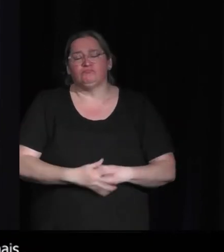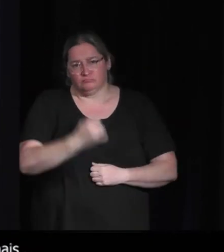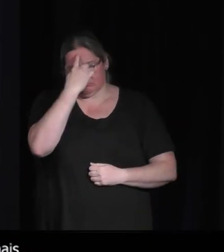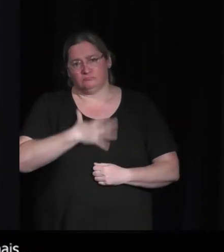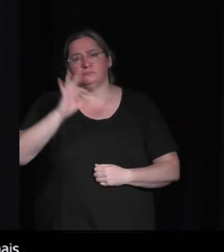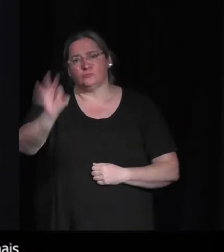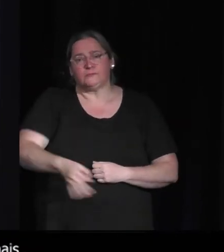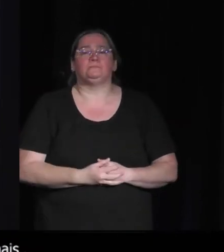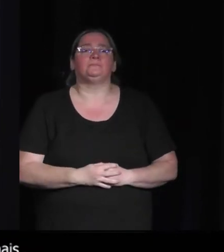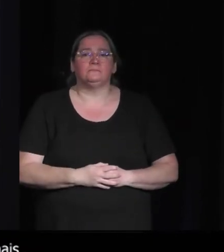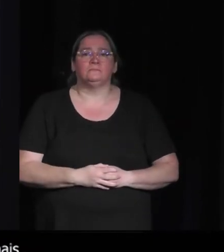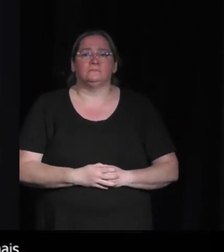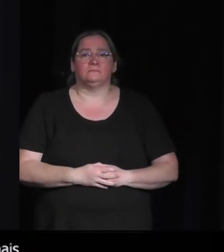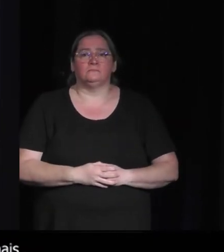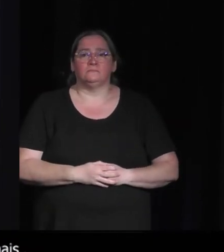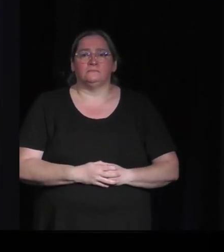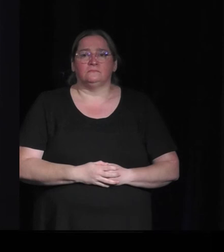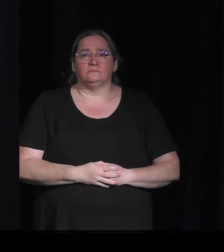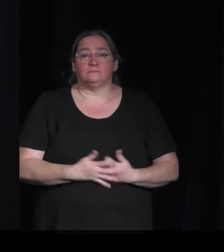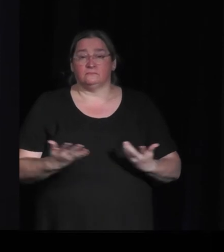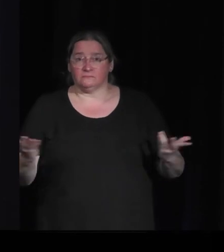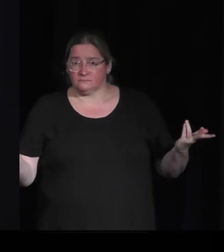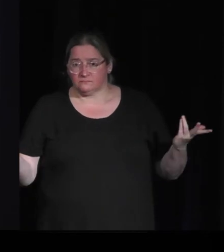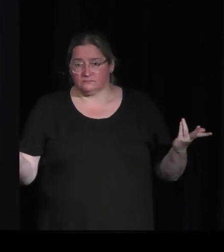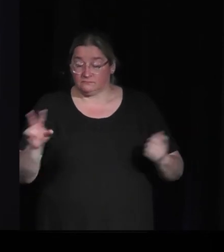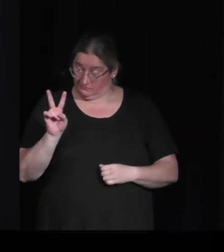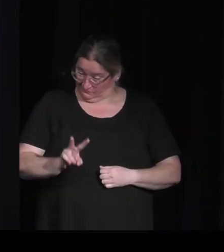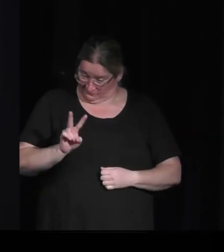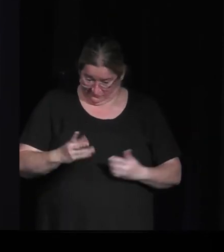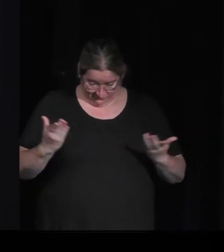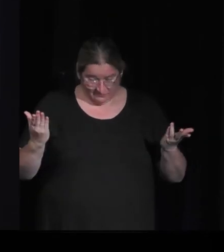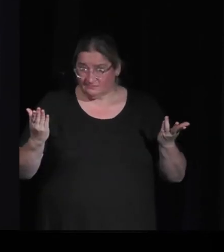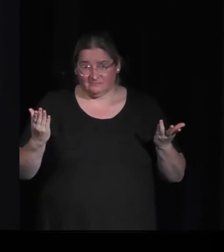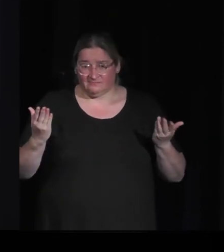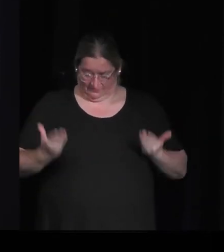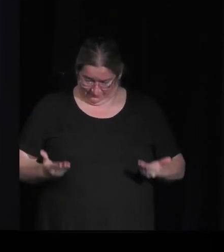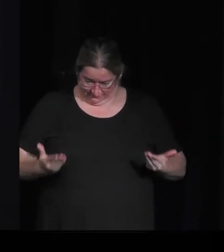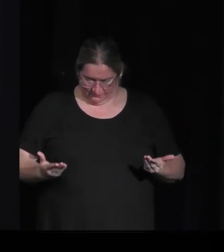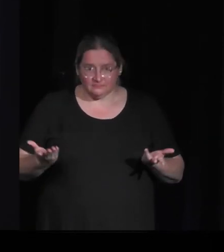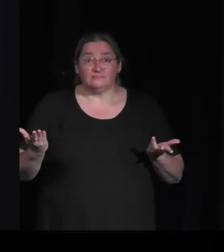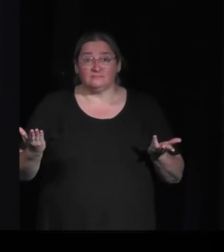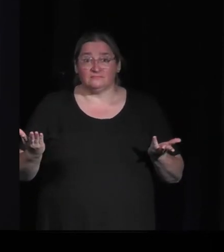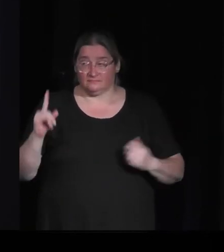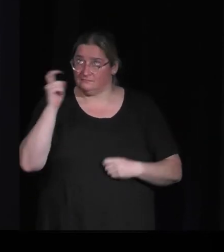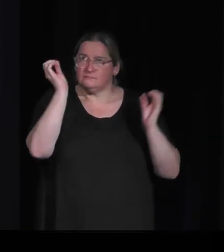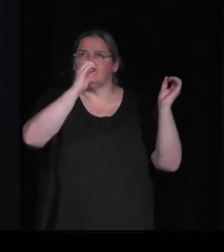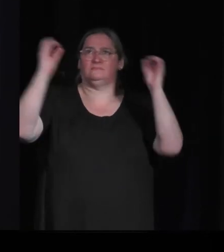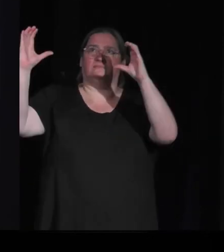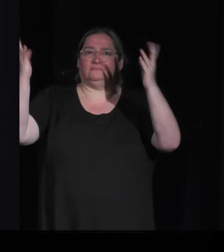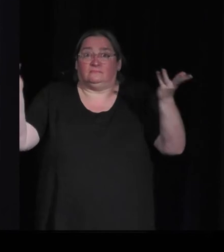que... Voilà, il faut... Mais c'est difficile. Ça demande un effort conscient.